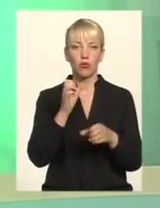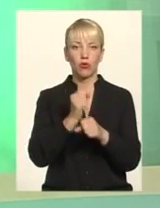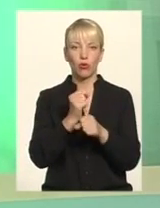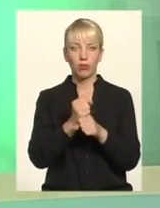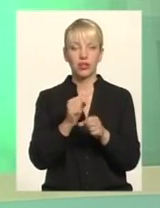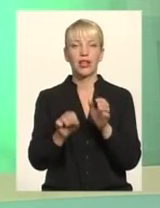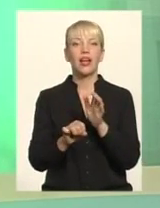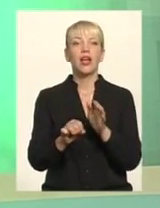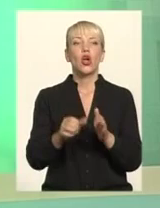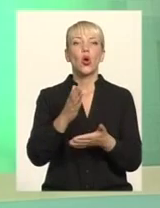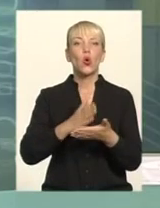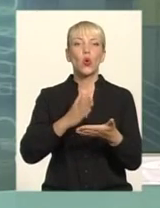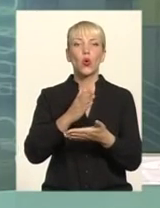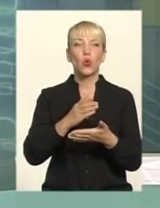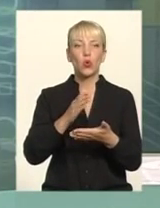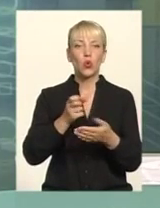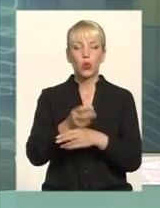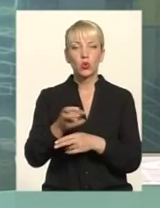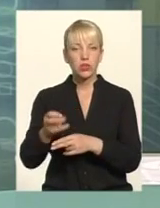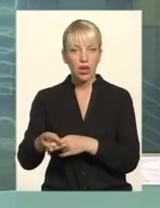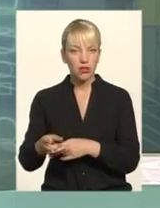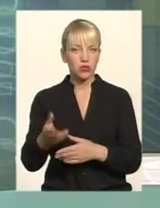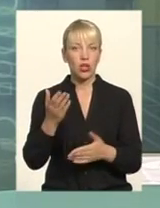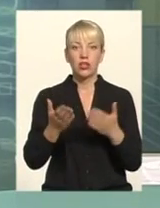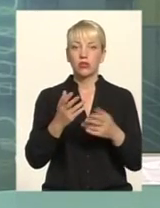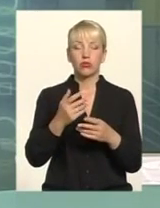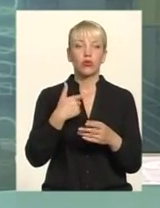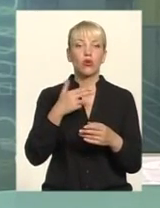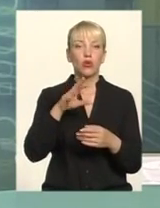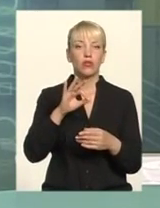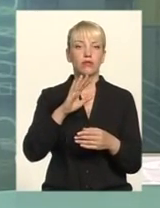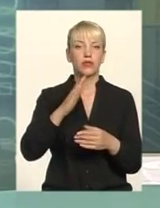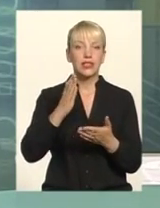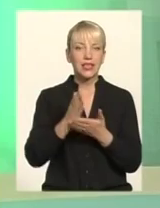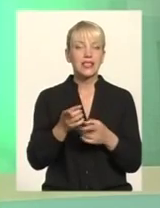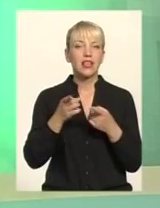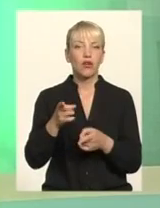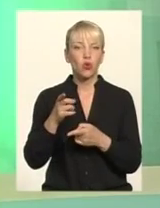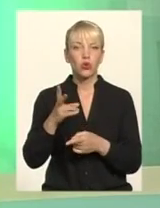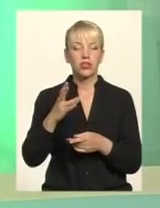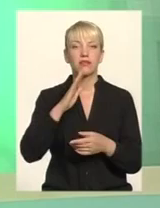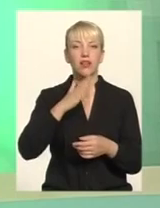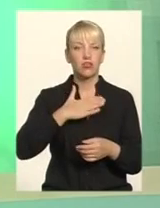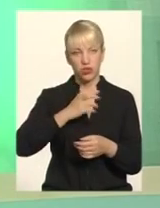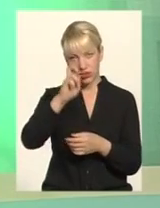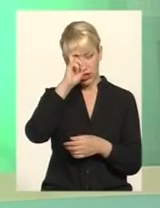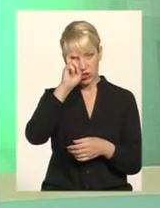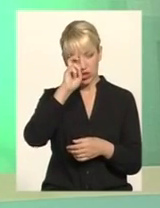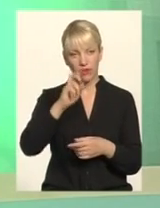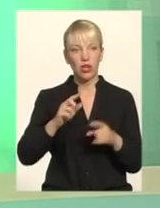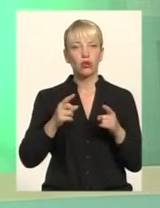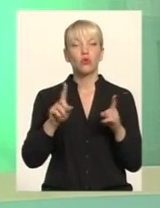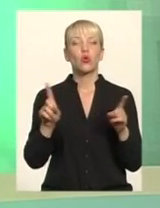маємо розуміти, що суверенність нашої держави є під знаком питання Тому що, якщо кожен, хто захоче десь там якісь